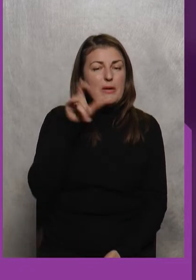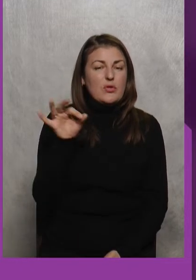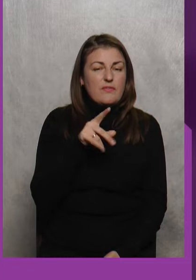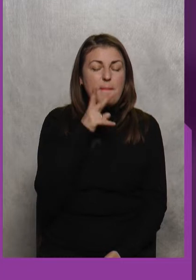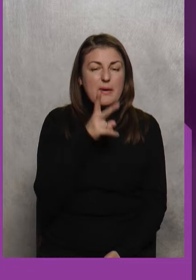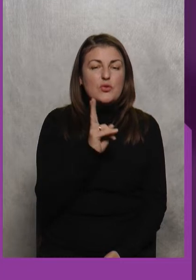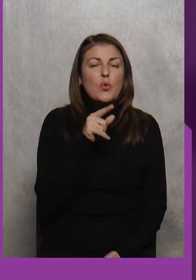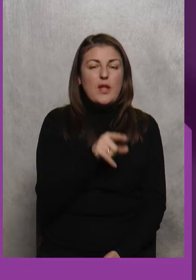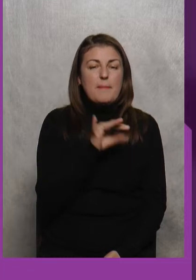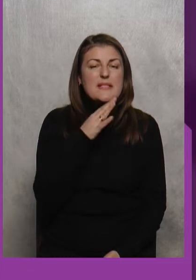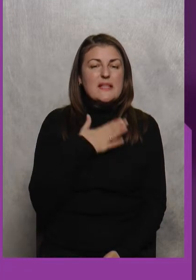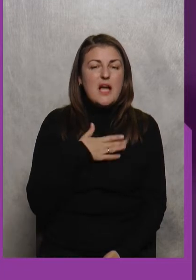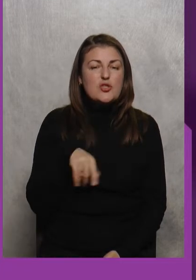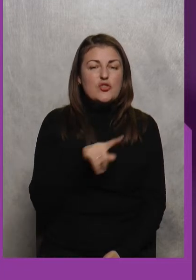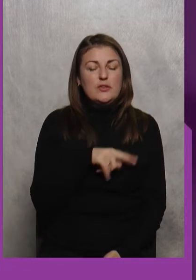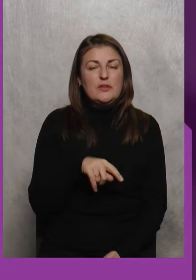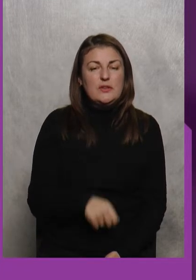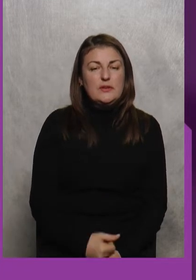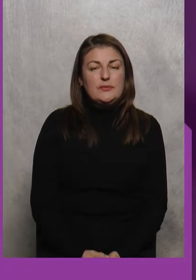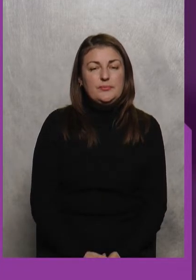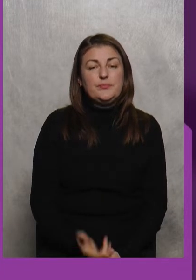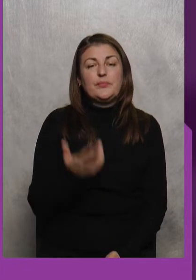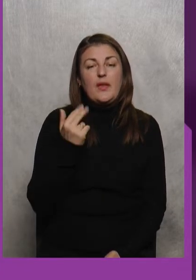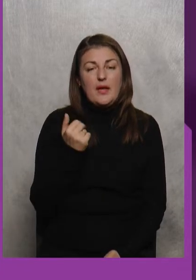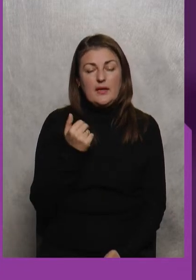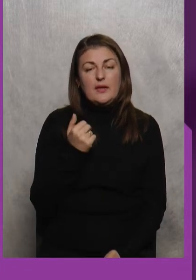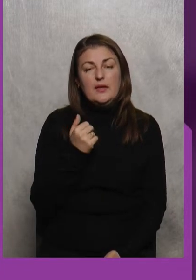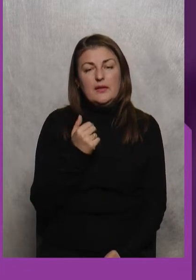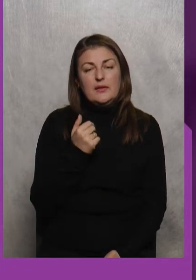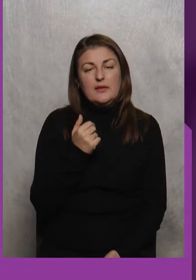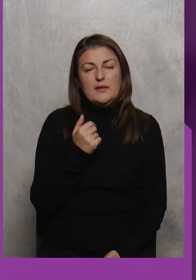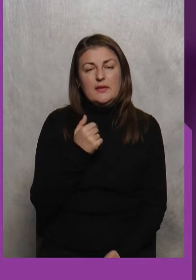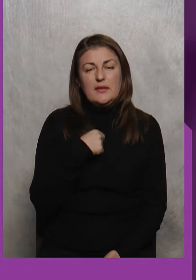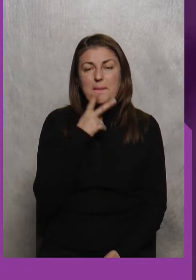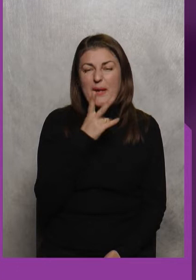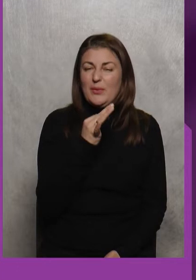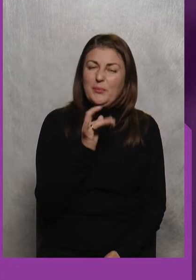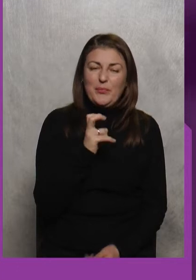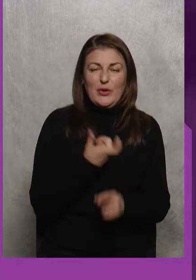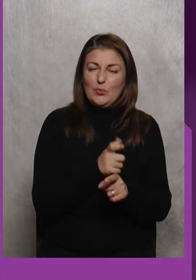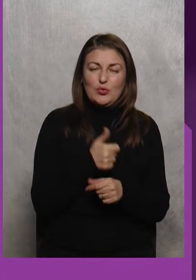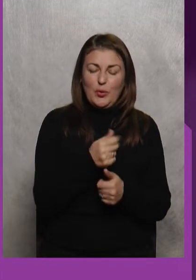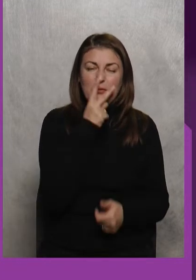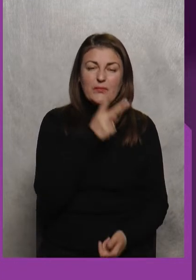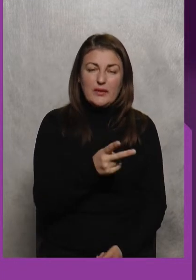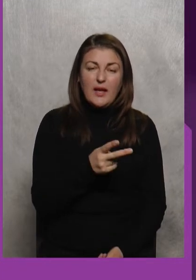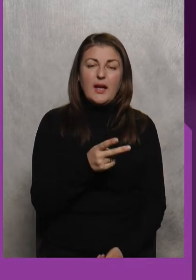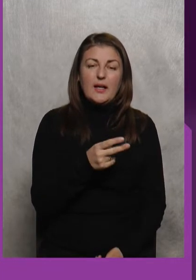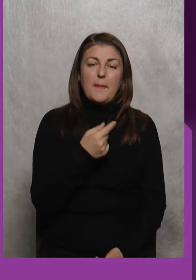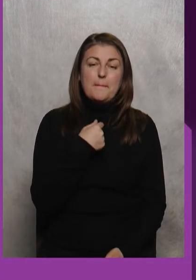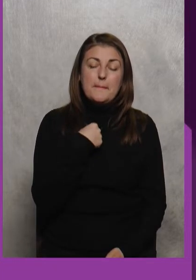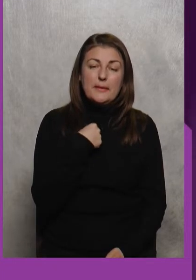бачите Хто там З наших Так Ну Погано Не дуже добре Але Ми